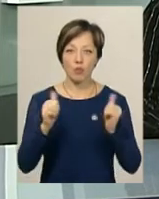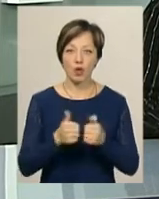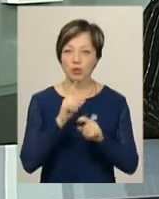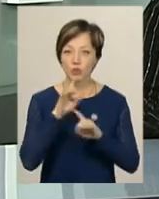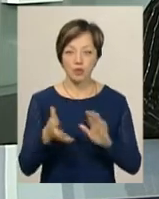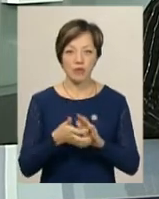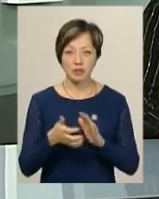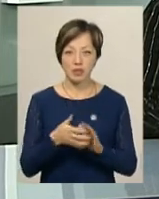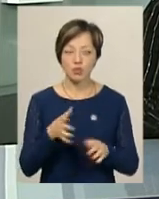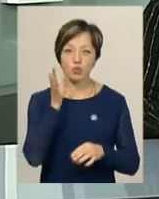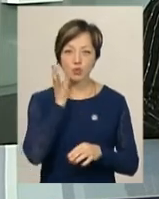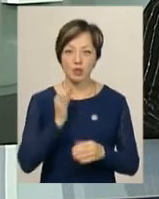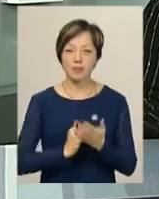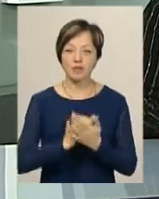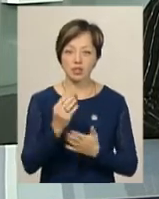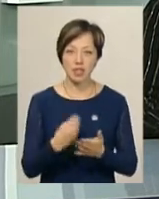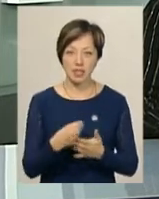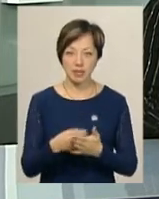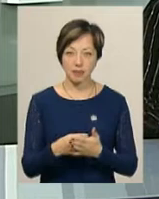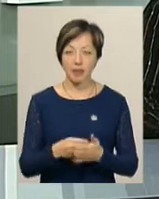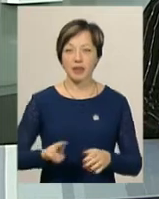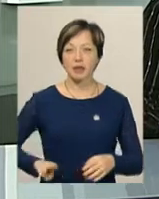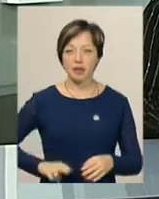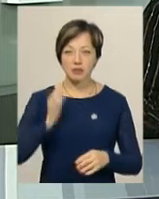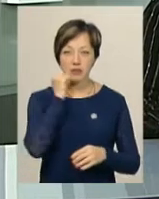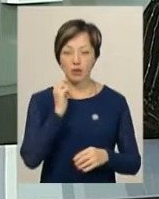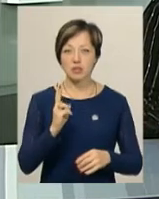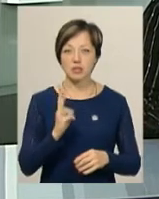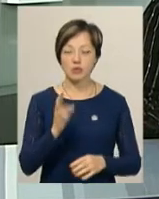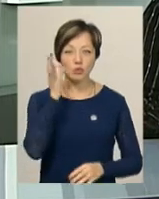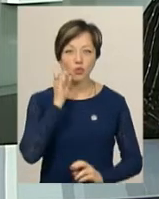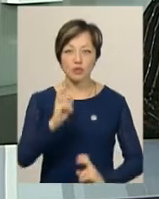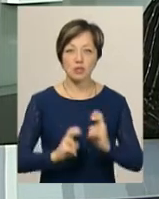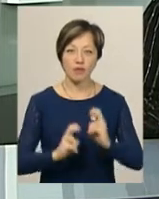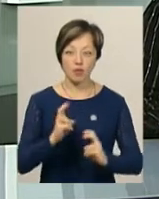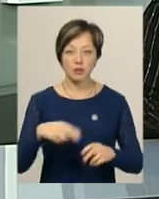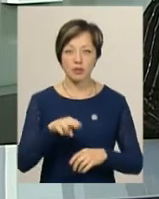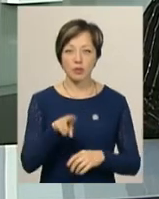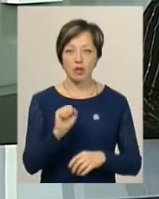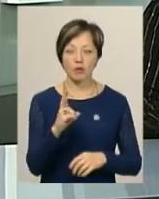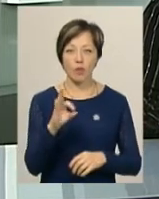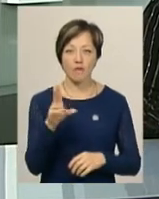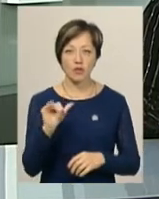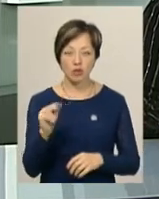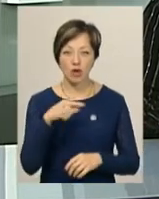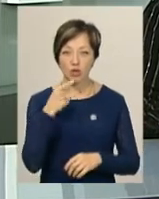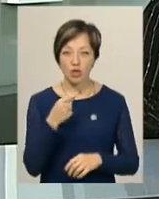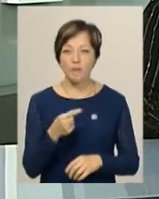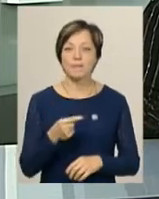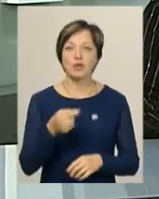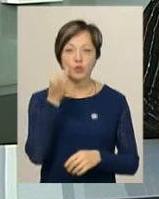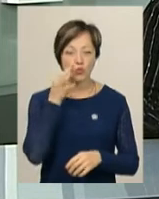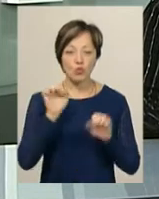дефіциту цукру та підвищення ціни на нього. Директор Старокостянтинівського цукрового заводу Дмитро Данкович каже, продукт може